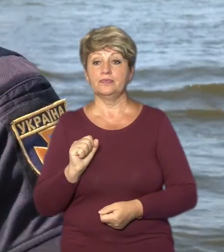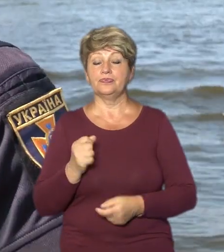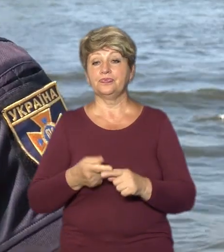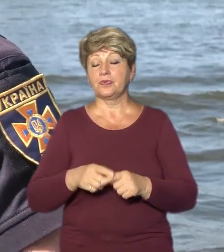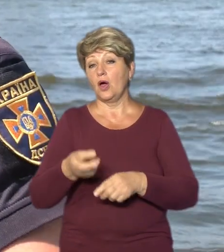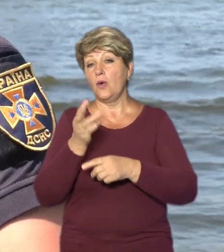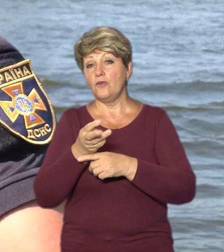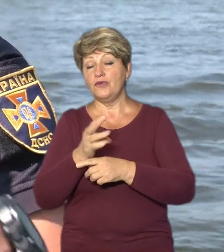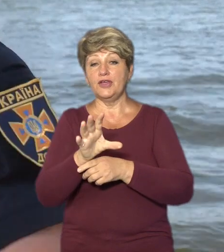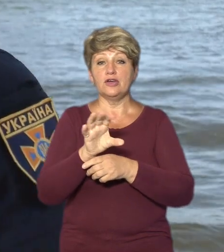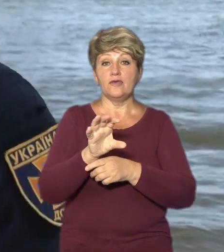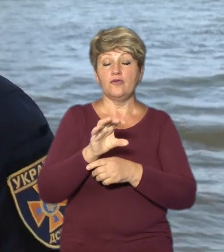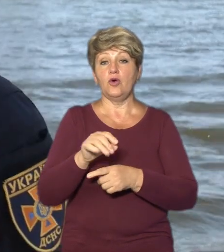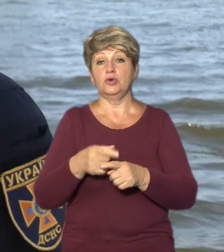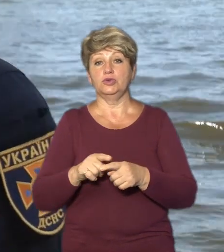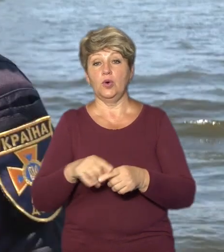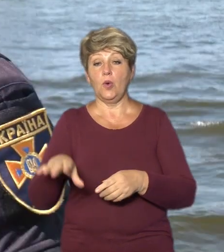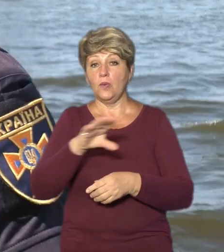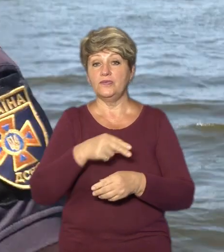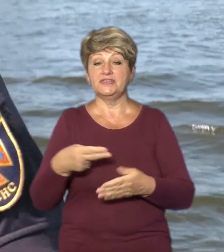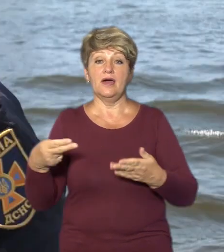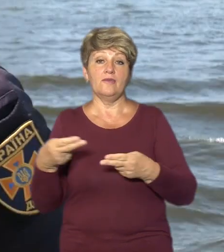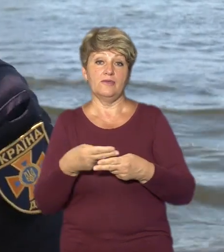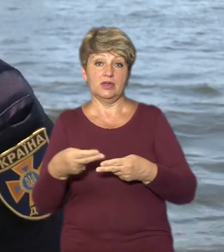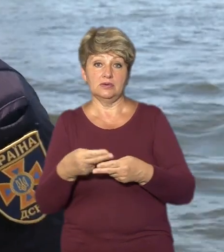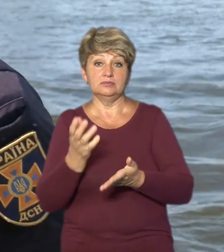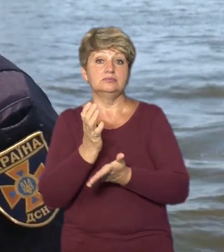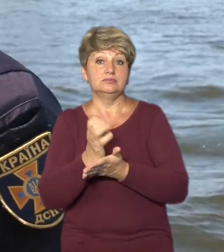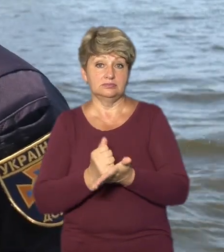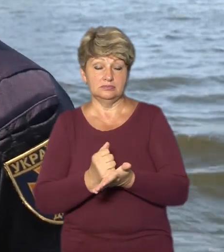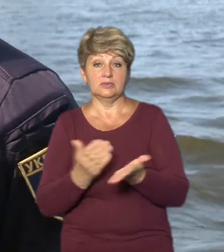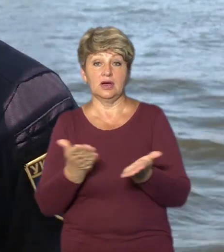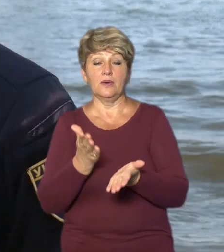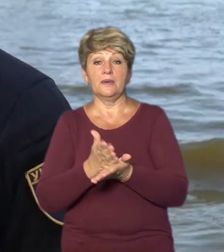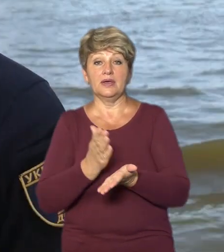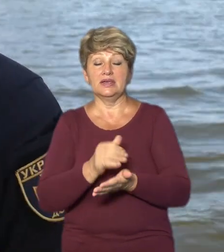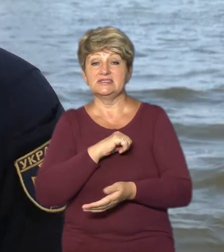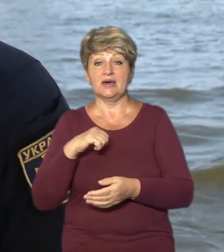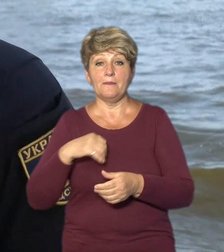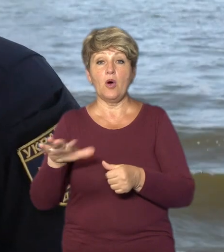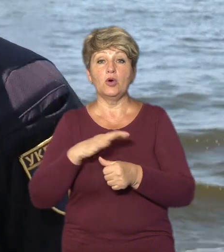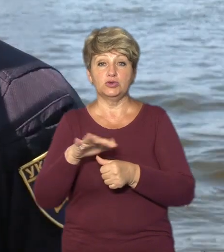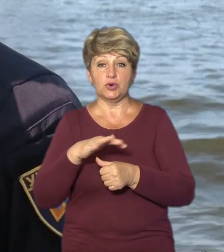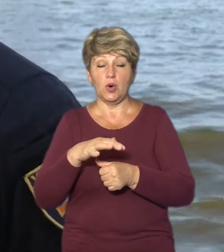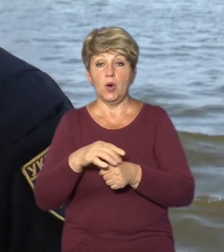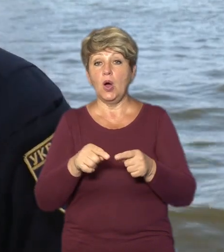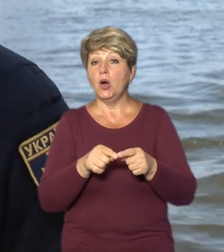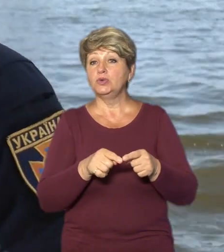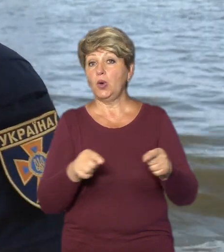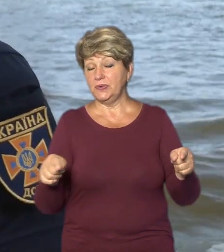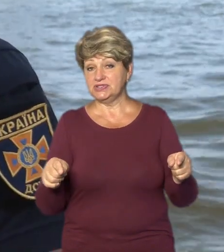відео, фото записується на флеш-карту, яка знаходиться на самому дроні. Довжина кабеля